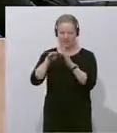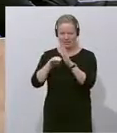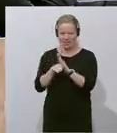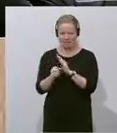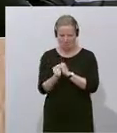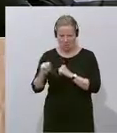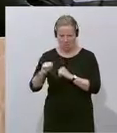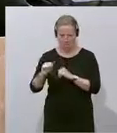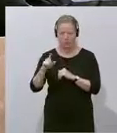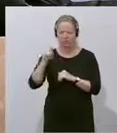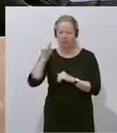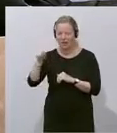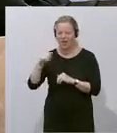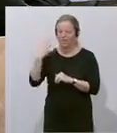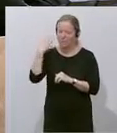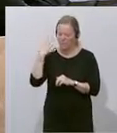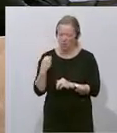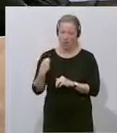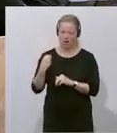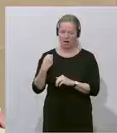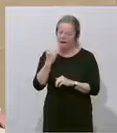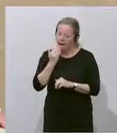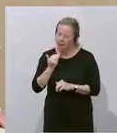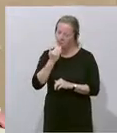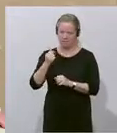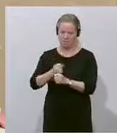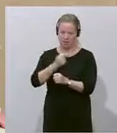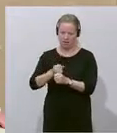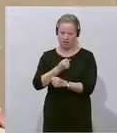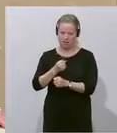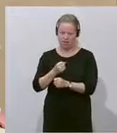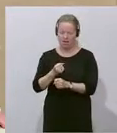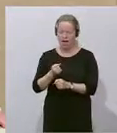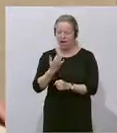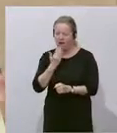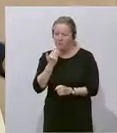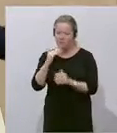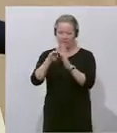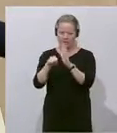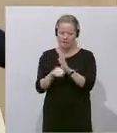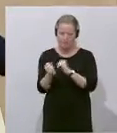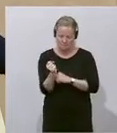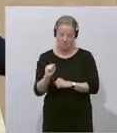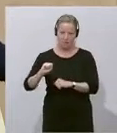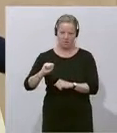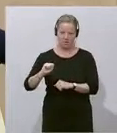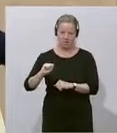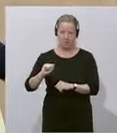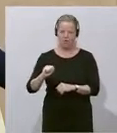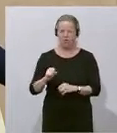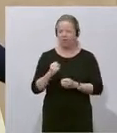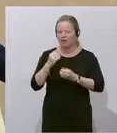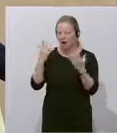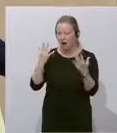sondern ein vorsätzlicher Wiederholungstäter, ein vorsätzlicher Gesetzesbrecher. Und man möchte ja weder als